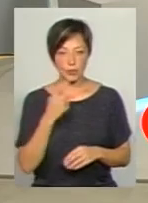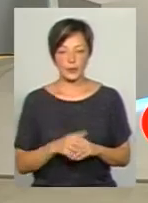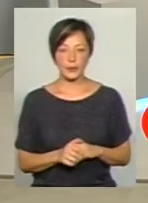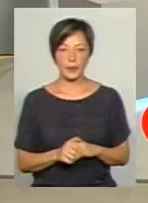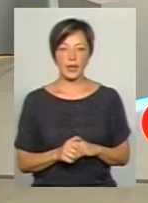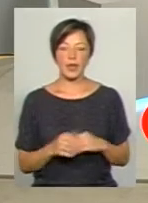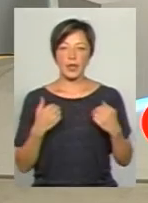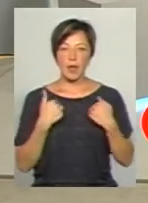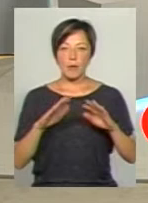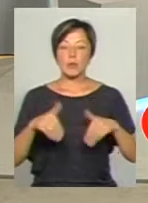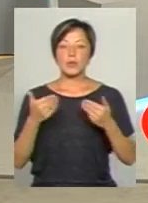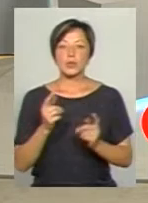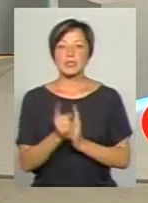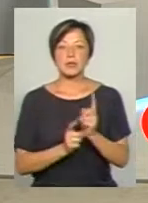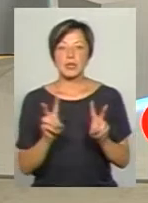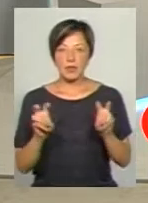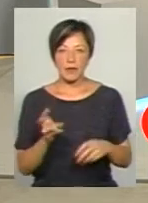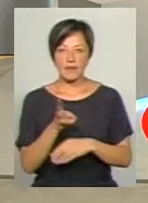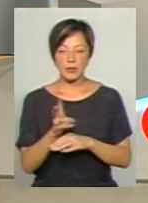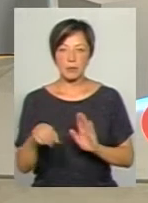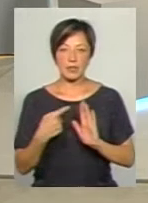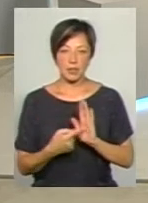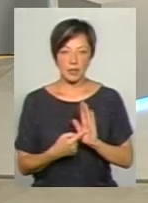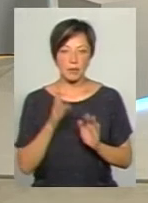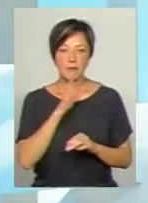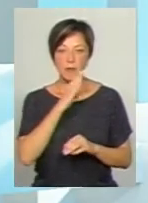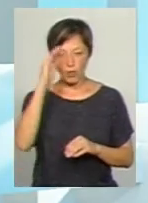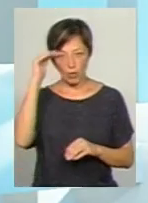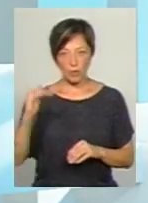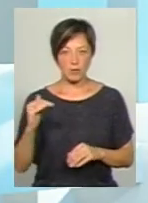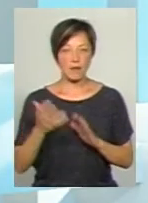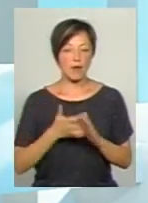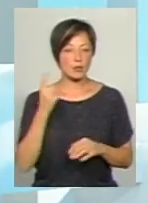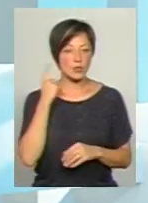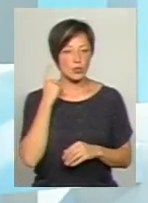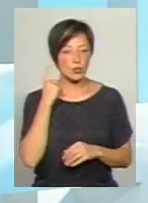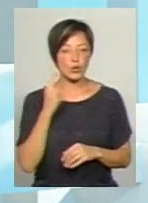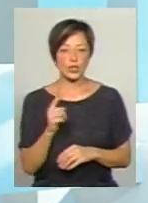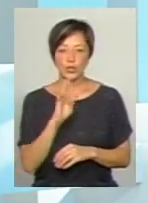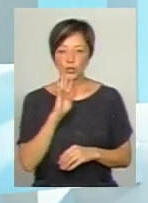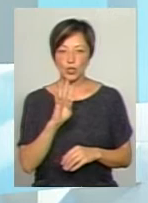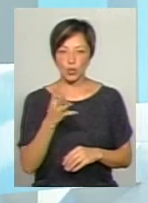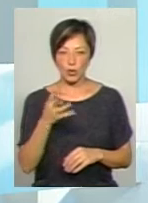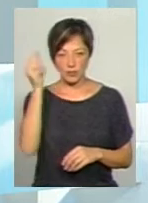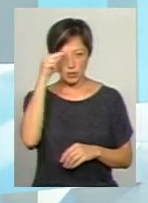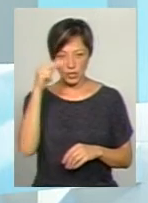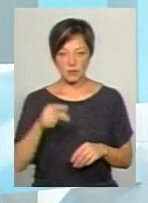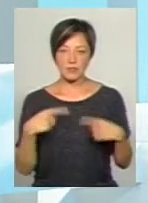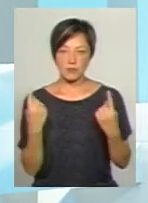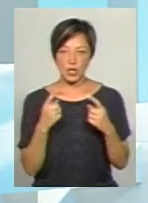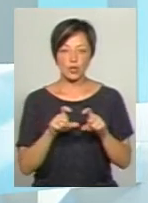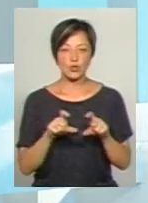змінити тему, і ми маємо відео питання, його ставить мама хлопчика з вадами слуху. Чотири роки хлопчик навчався у